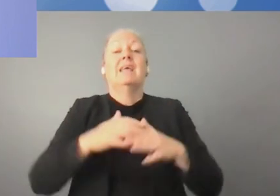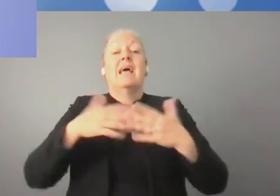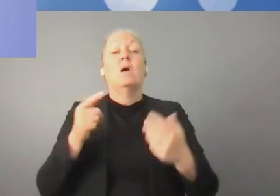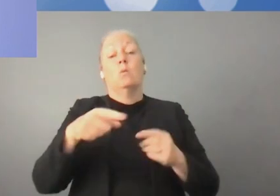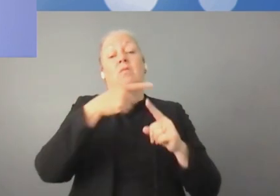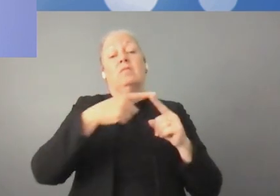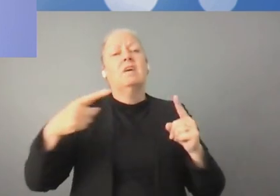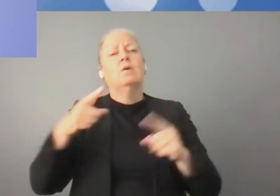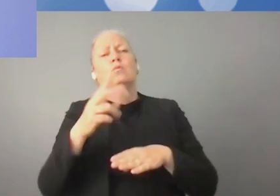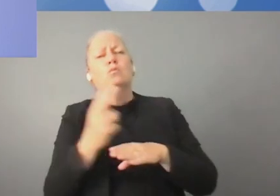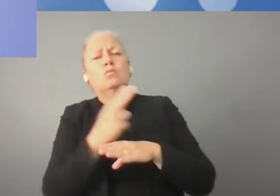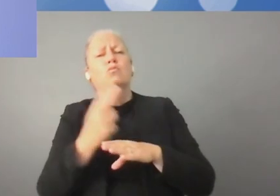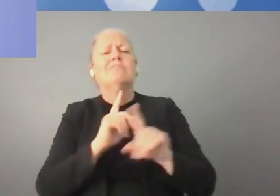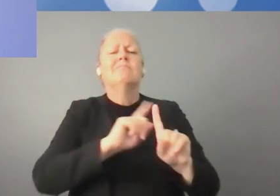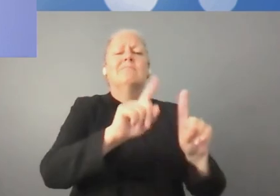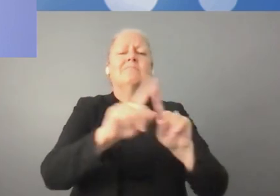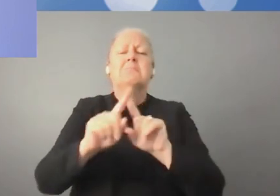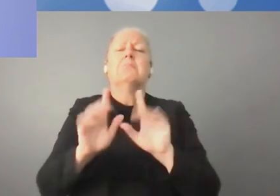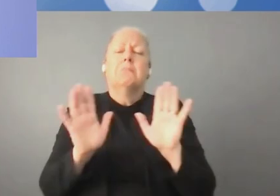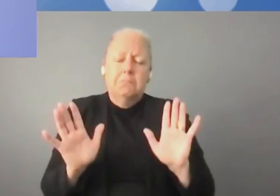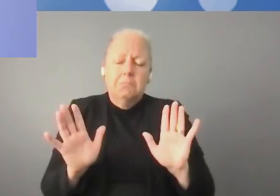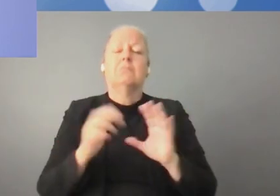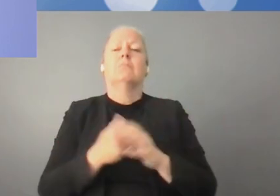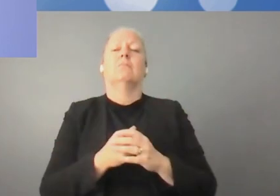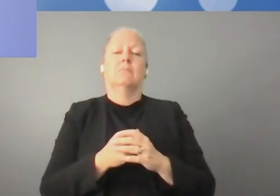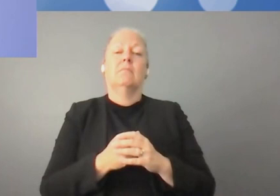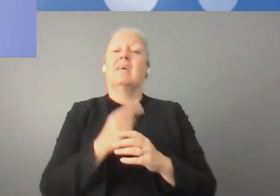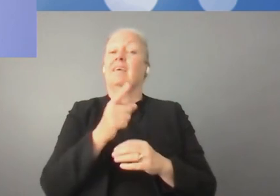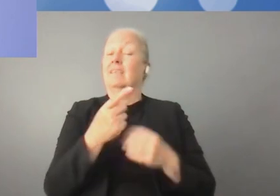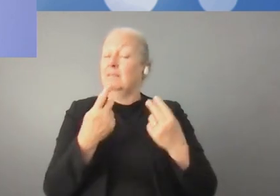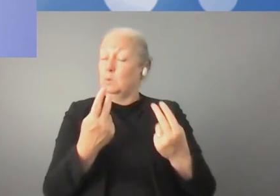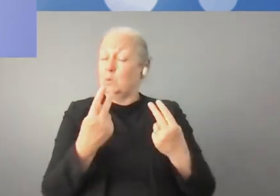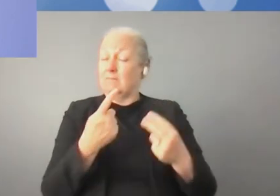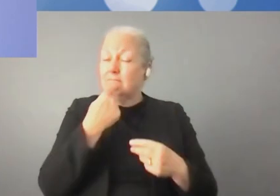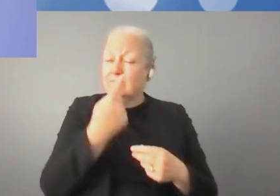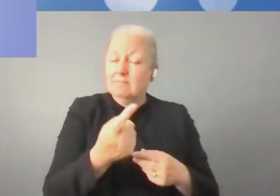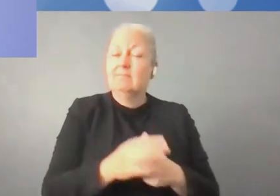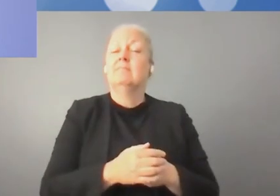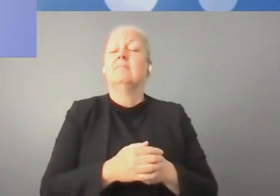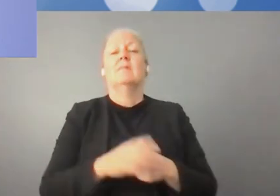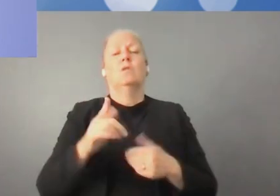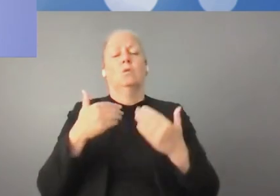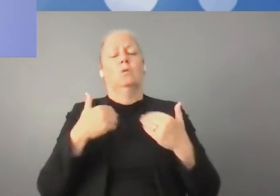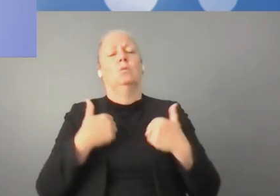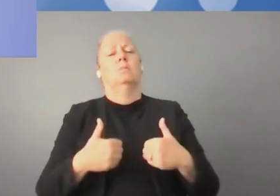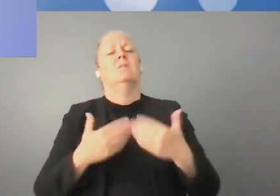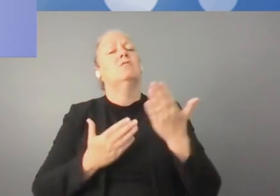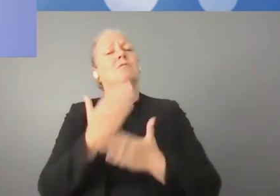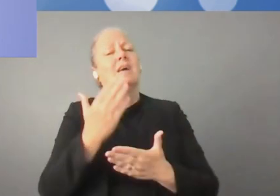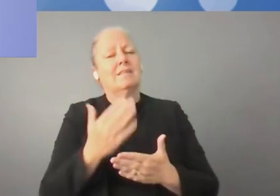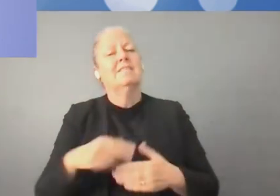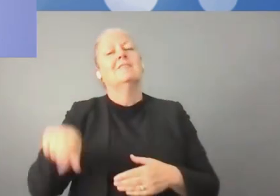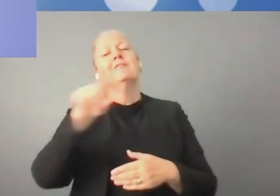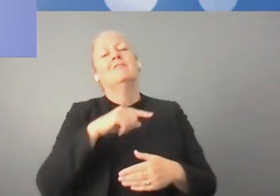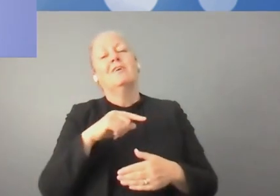Pour ne laisser personne en arrière. Nous voulons rendre possible l'accès à de nombreuses